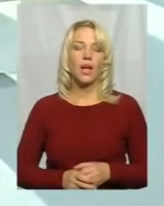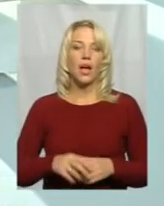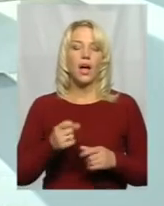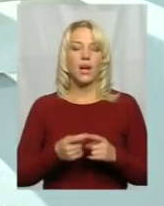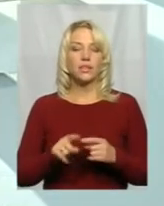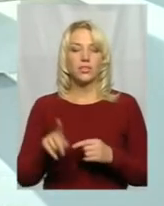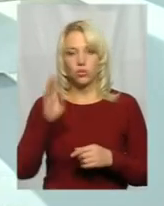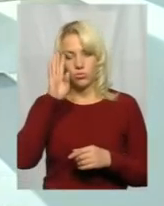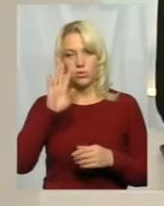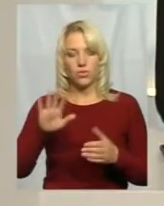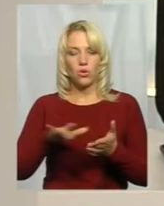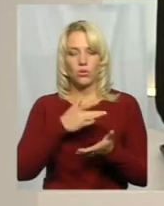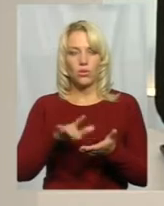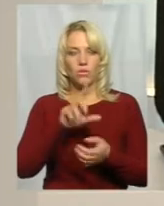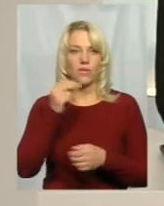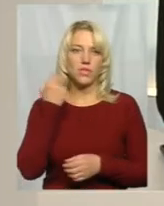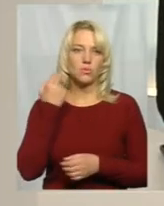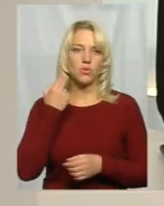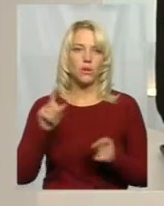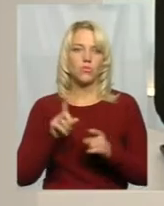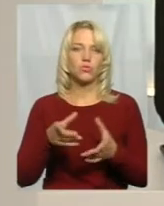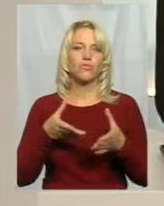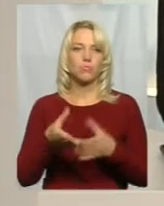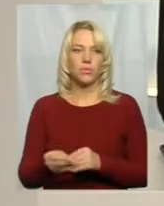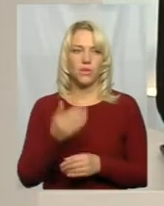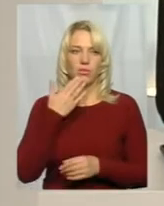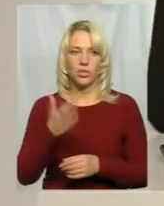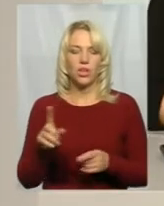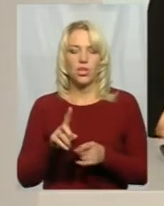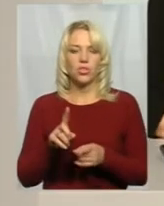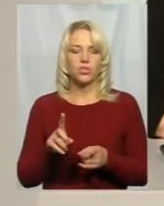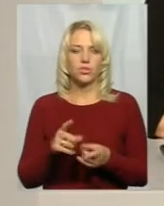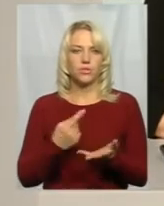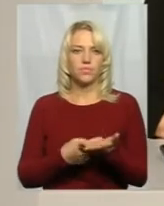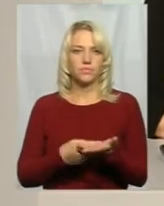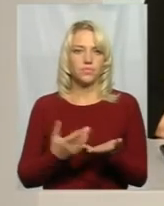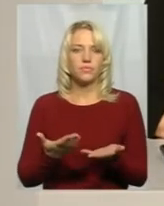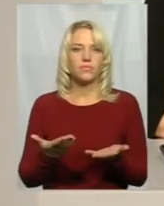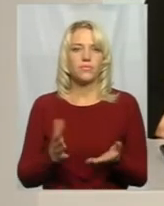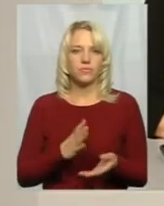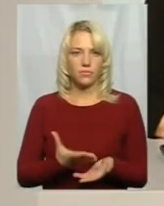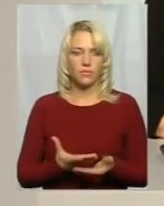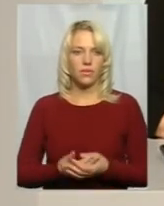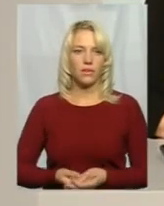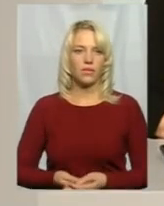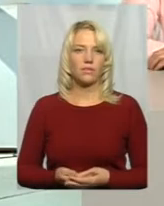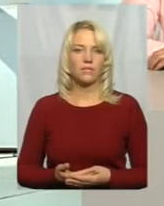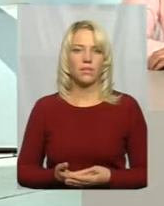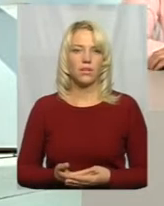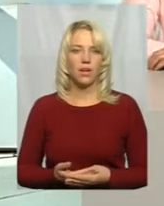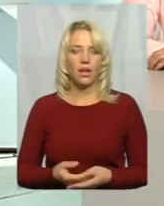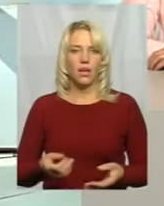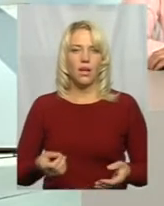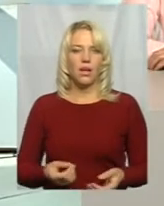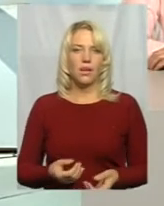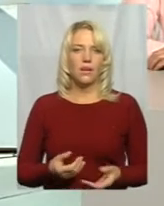все ж таки розрахувався з боргами, що повпливало? Який аргумент виконав це? Розумієте, от іменно аргументом